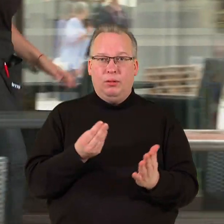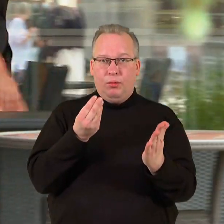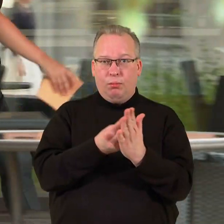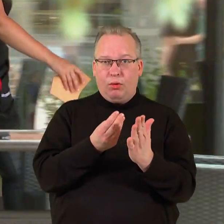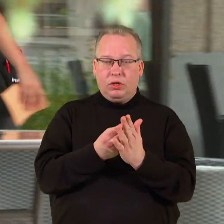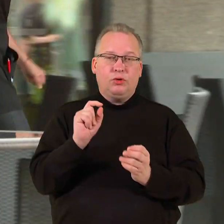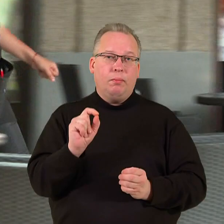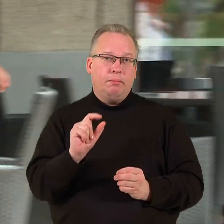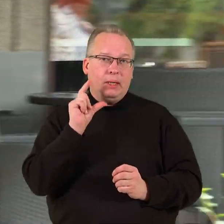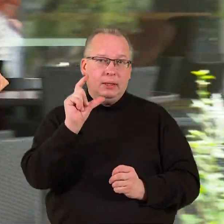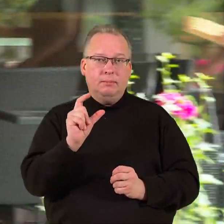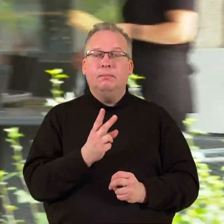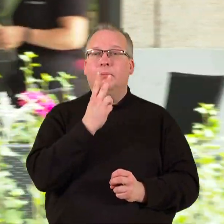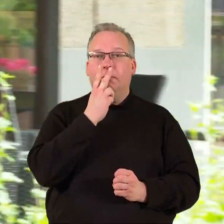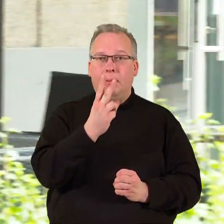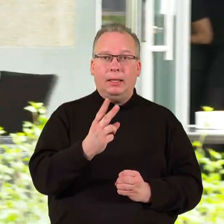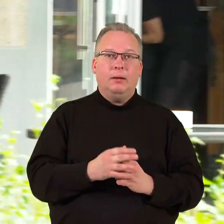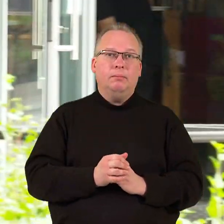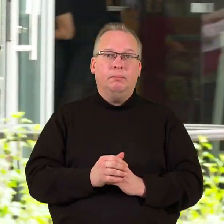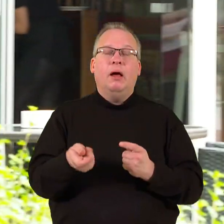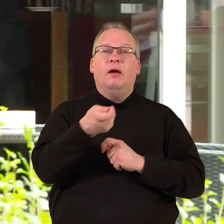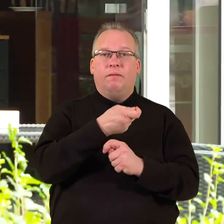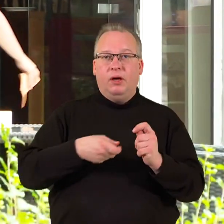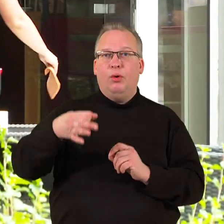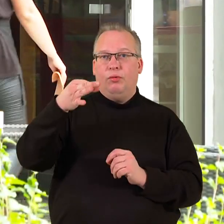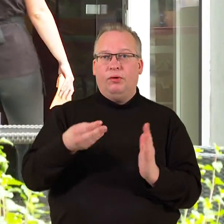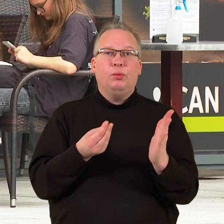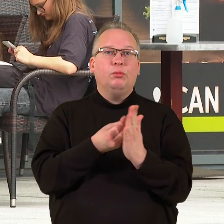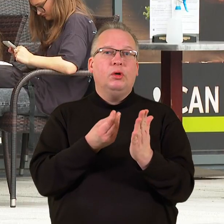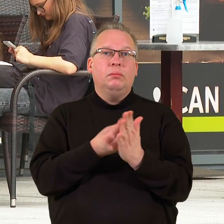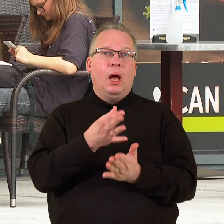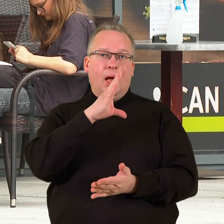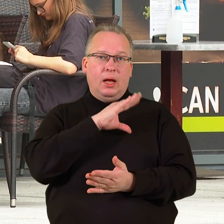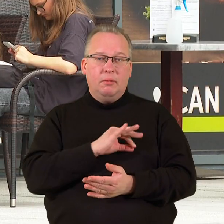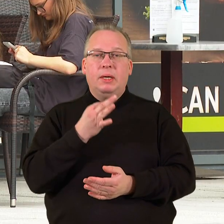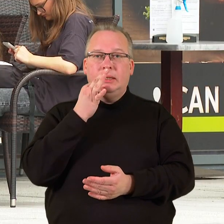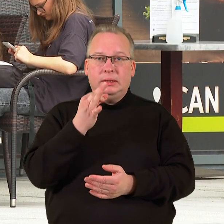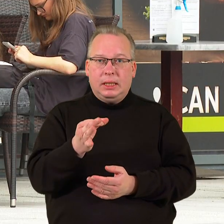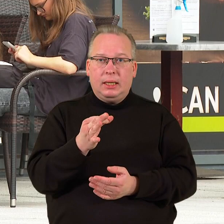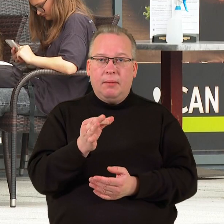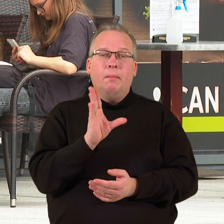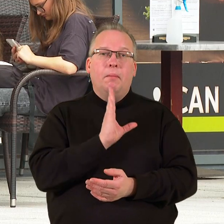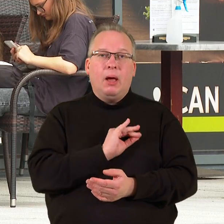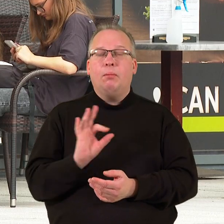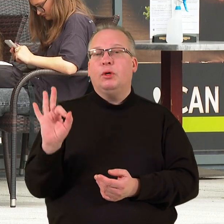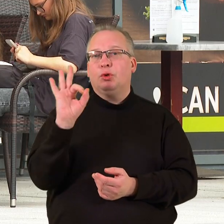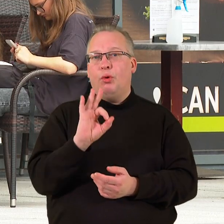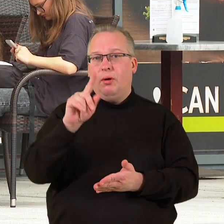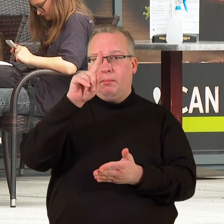ir matėm, kad verslas oficialiai mokėjo atlyginimus, oficialiai deklaravo paėmas. Tikėtume, kad